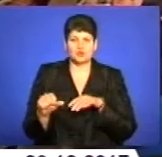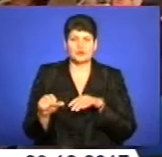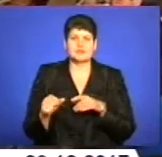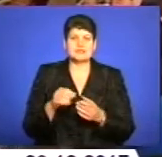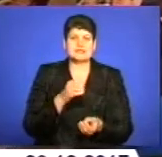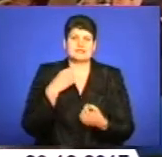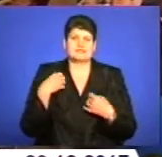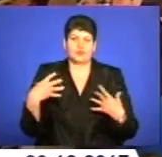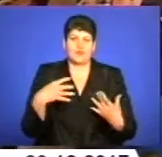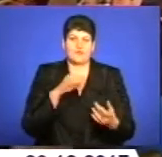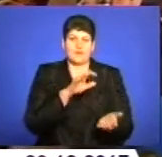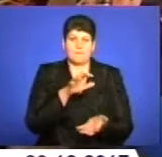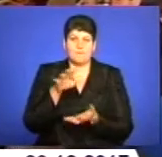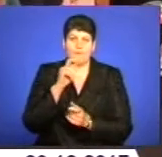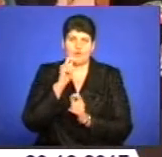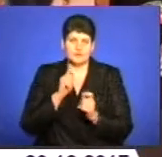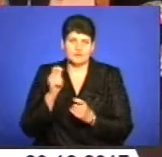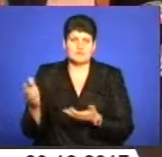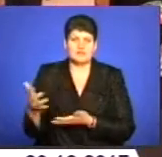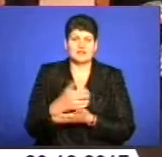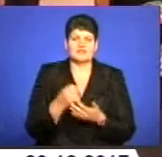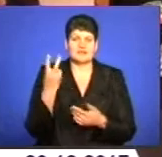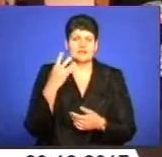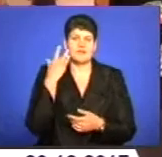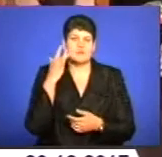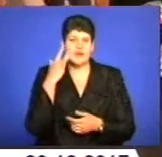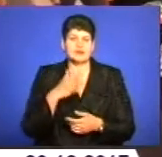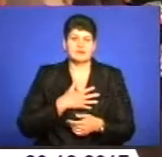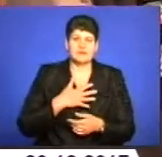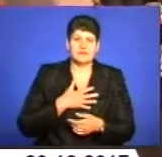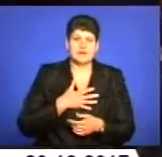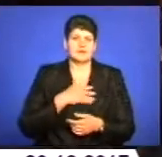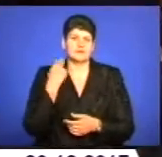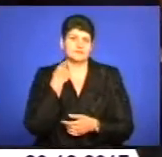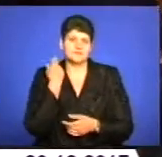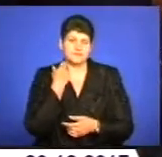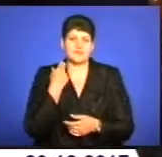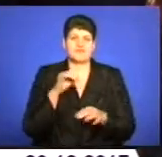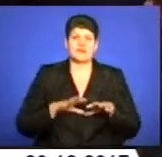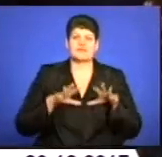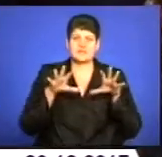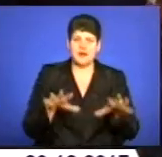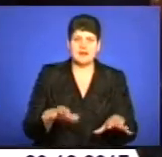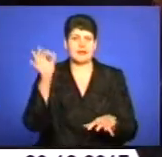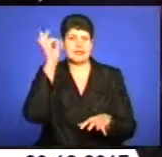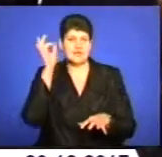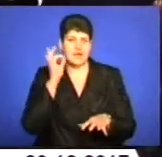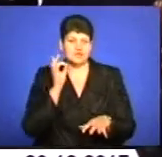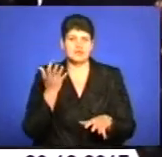пакуночки збирали в 11 країнах, а саме в Сполучних Штатах Америки, Канаді, Великобританії, Австралії, Німеччині.